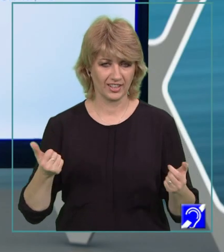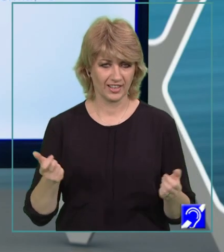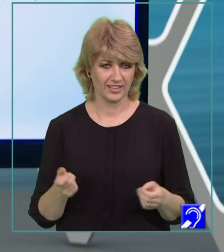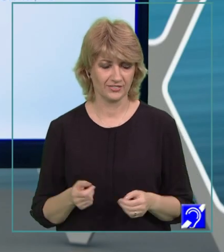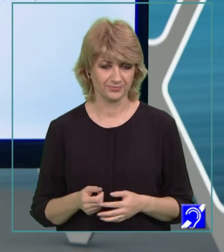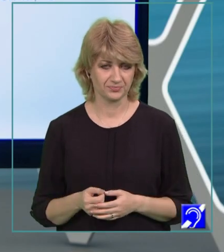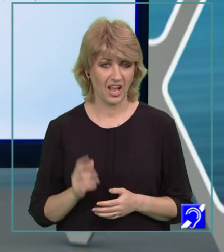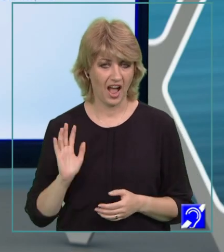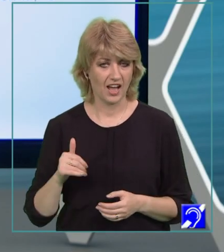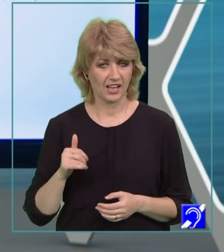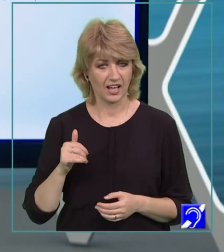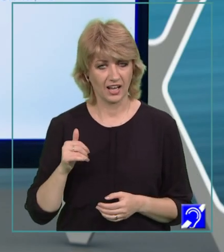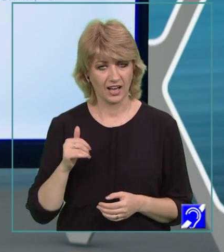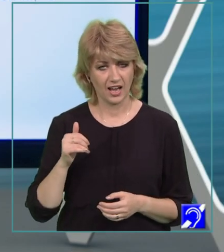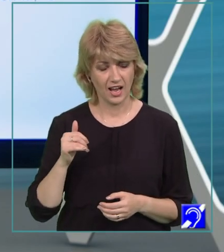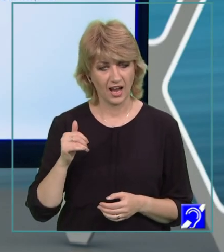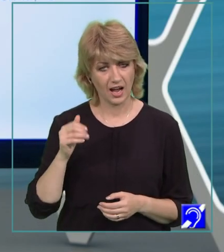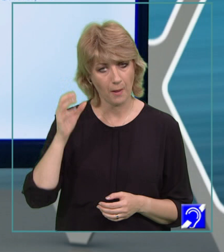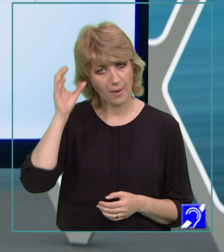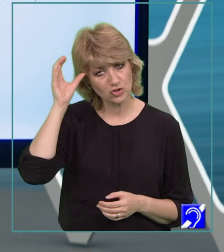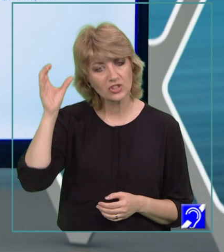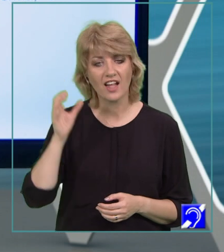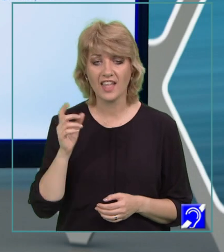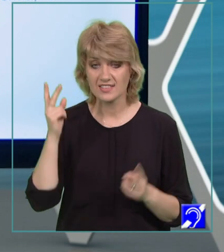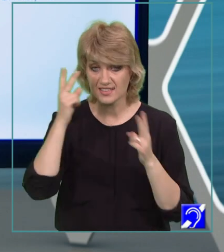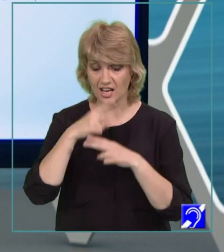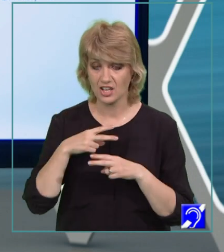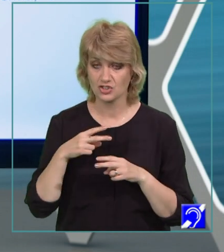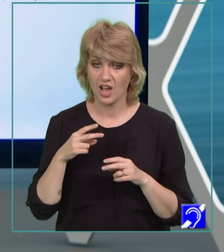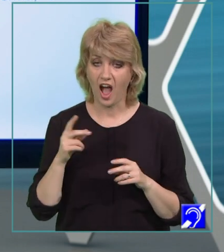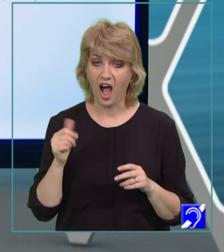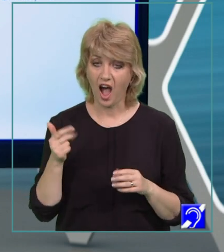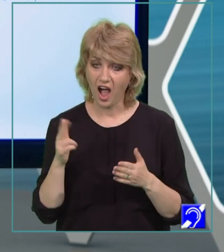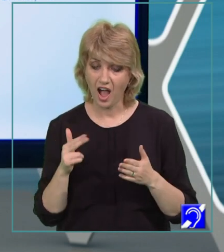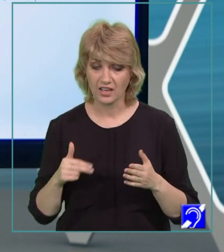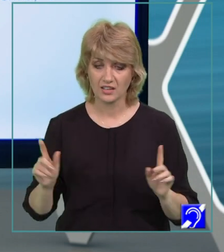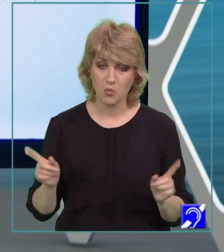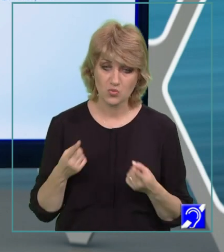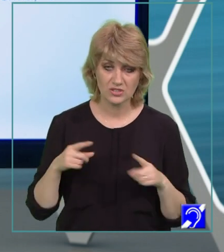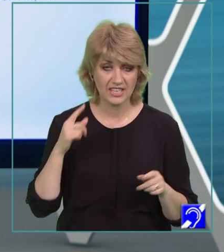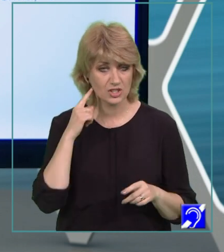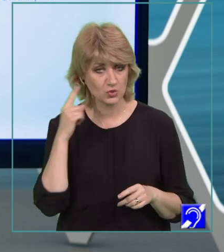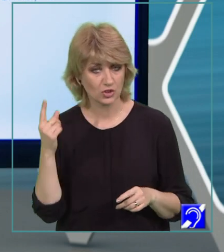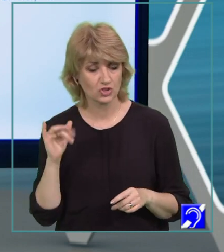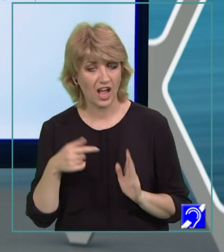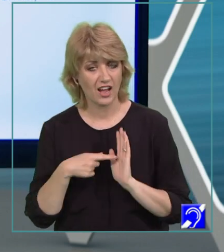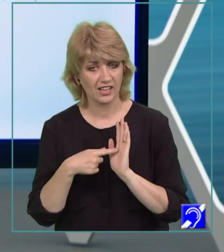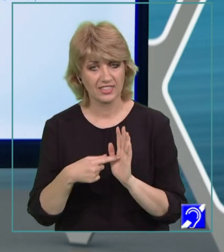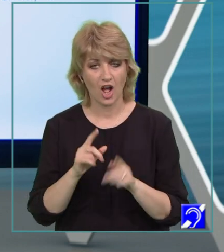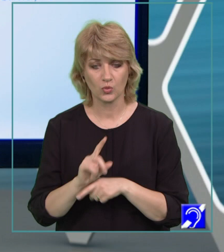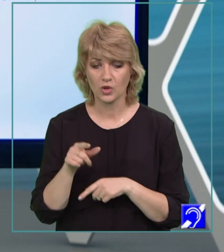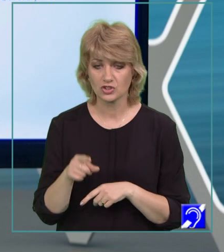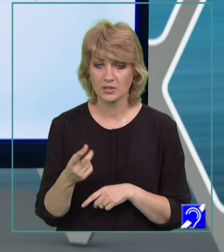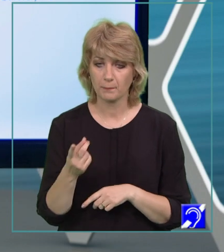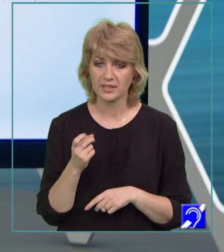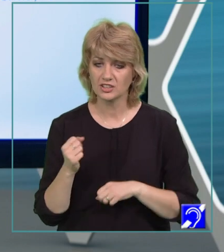capacitatea de a înțelege arta, muzica, sunetul și de a arăta lucrul acesta